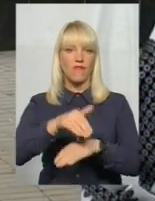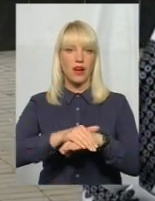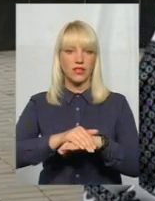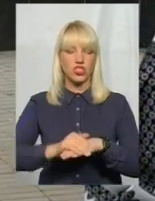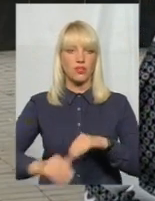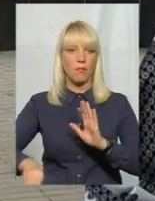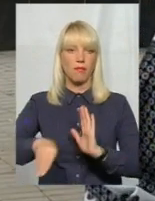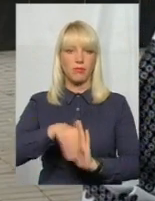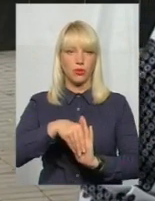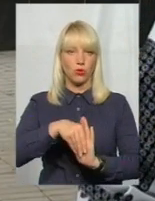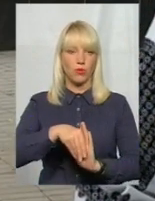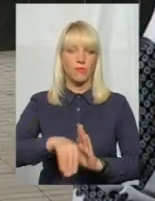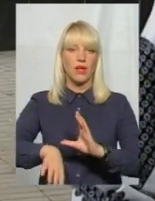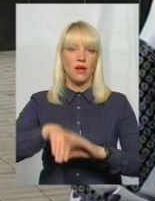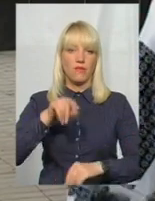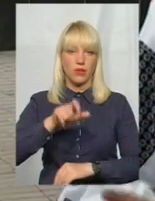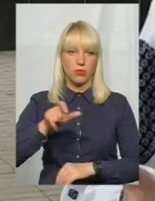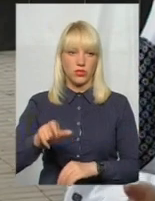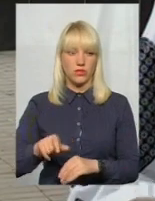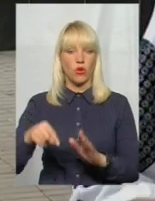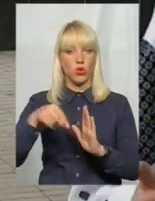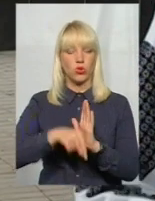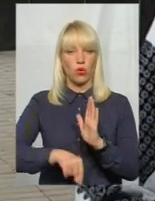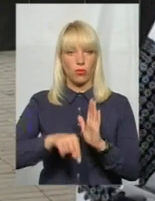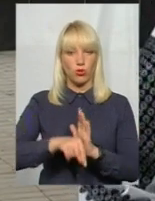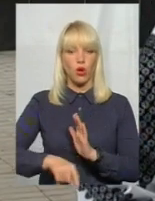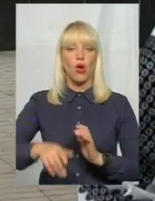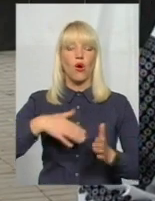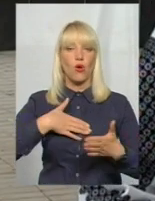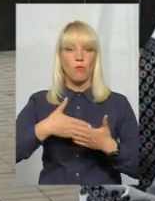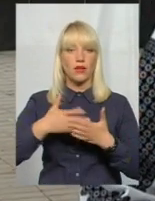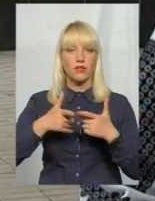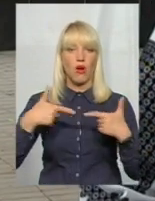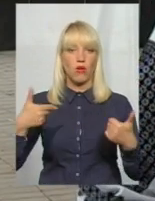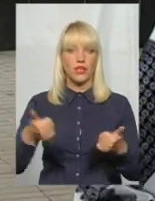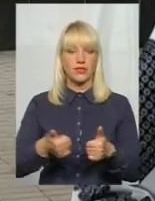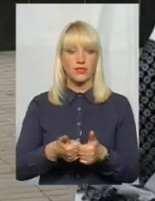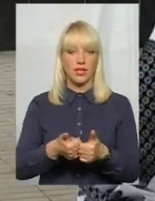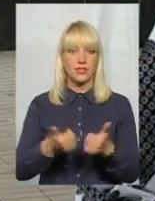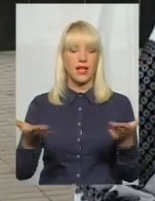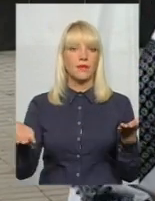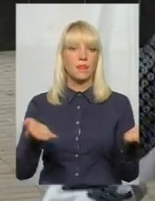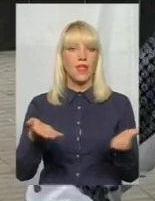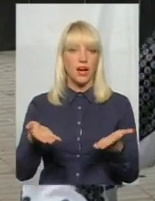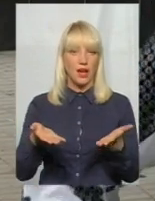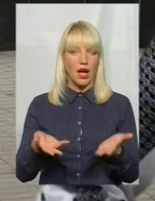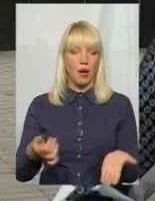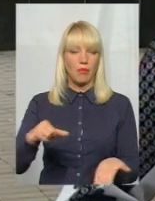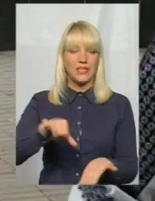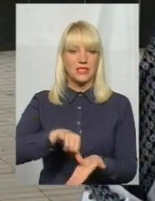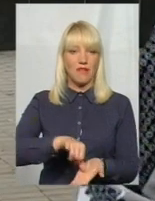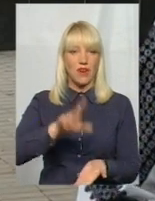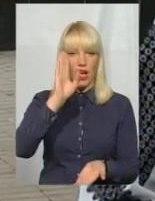підкупом виборців. Тобто громадська організація, яка представляє